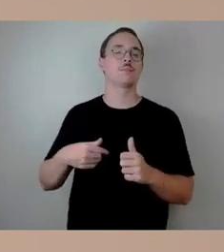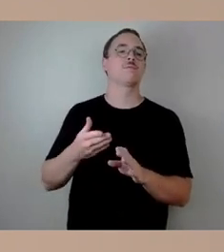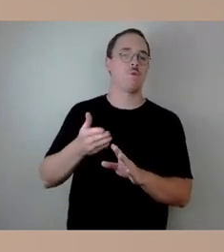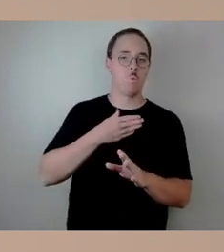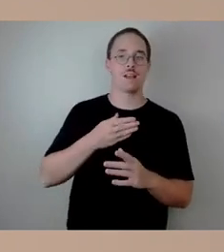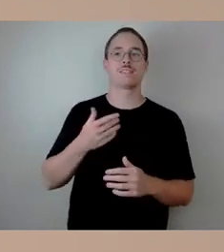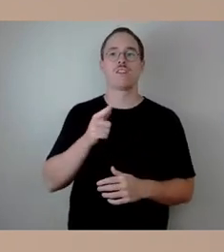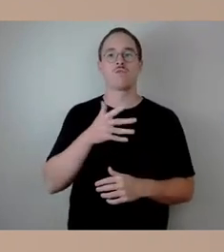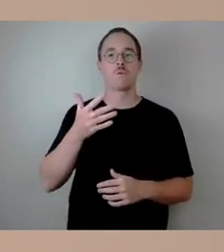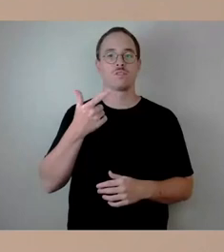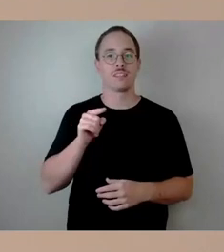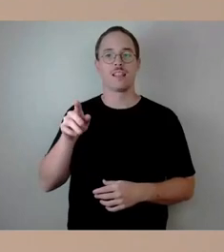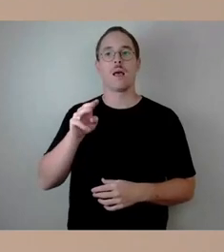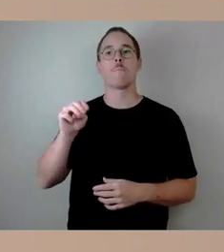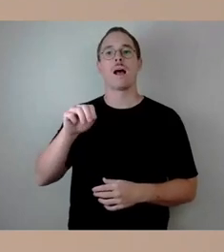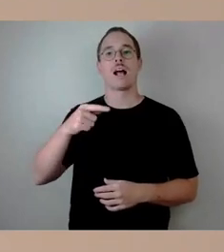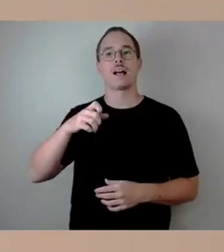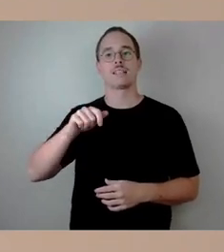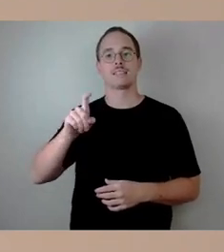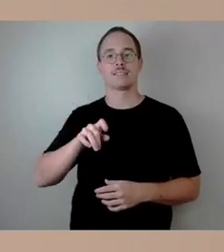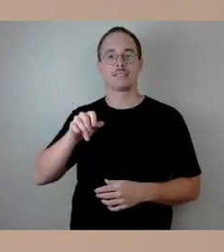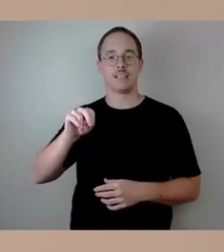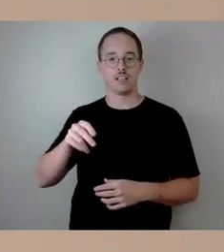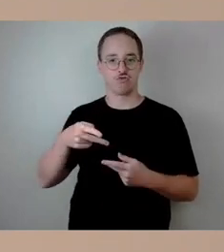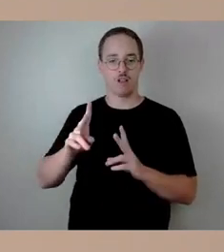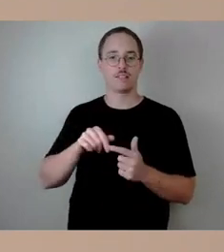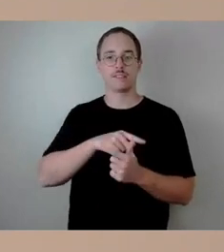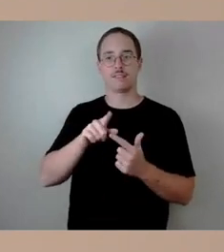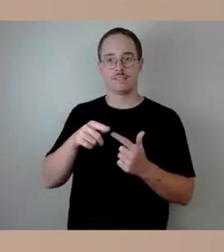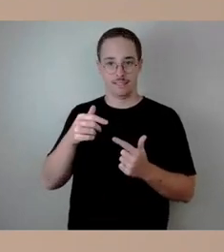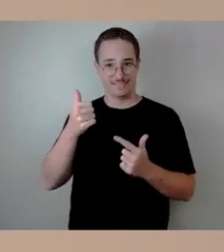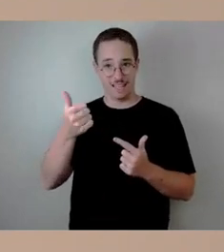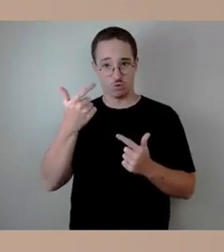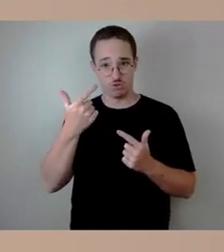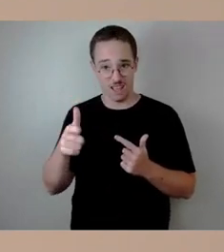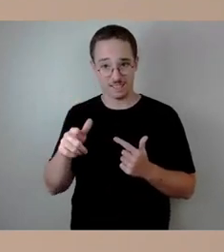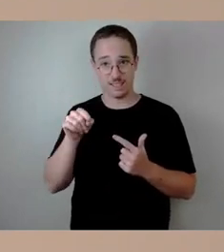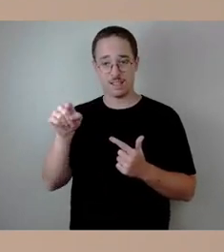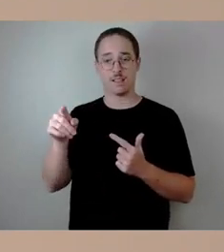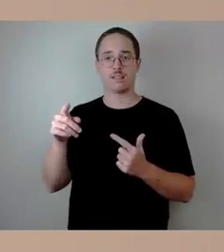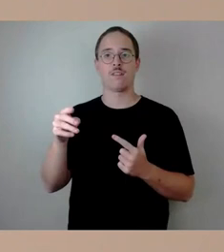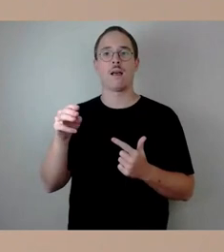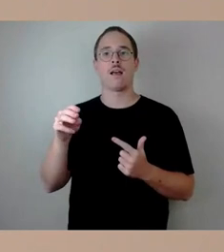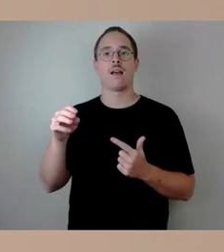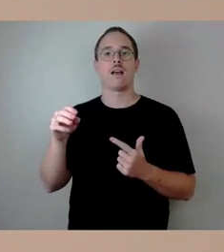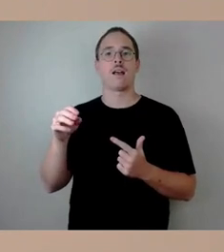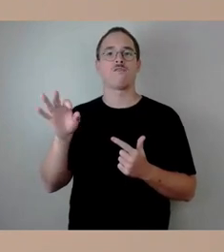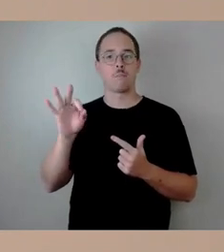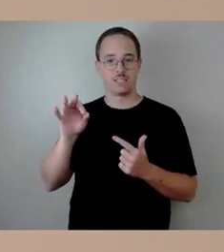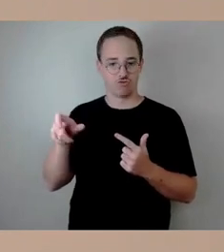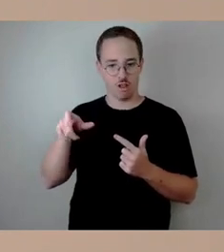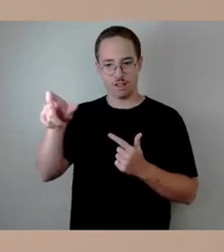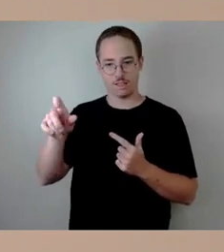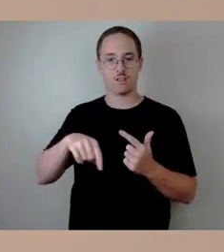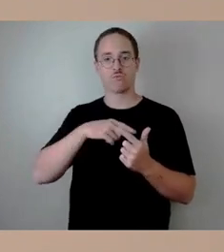26 und ab 27 sozusagen die Brücke über die Eisenbahn, Industriegelände. Das muss